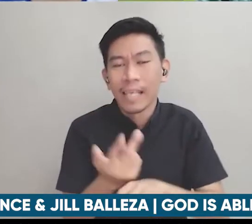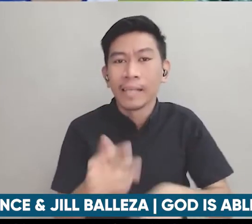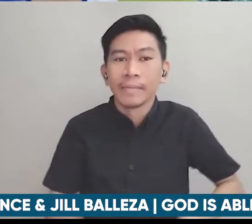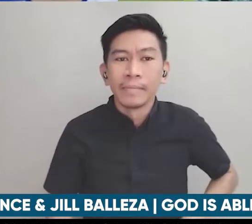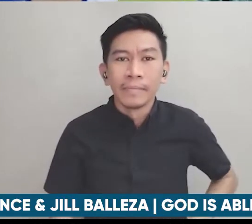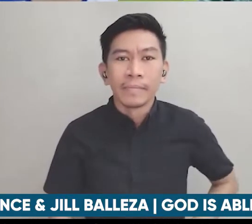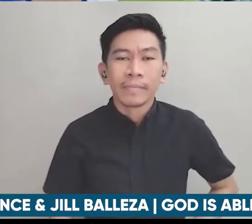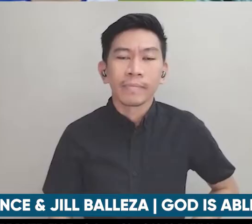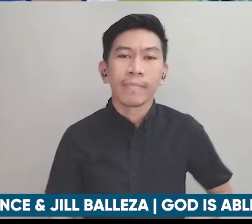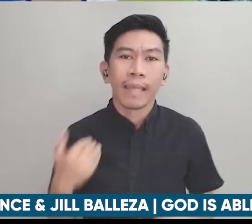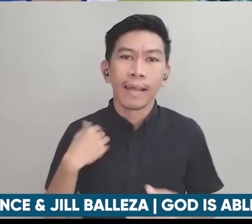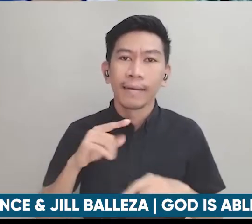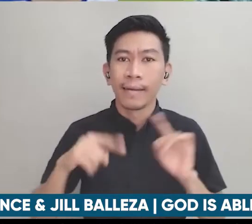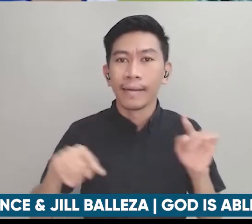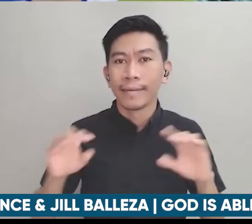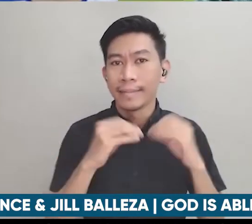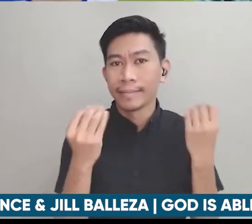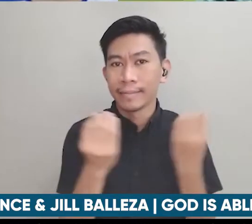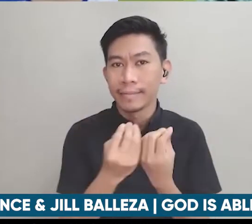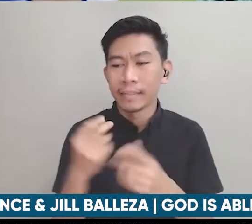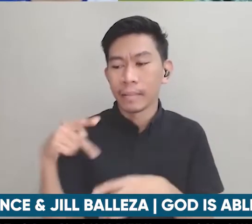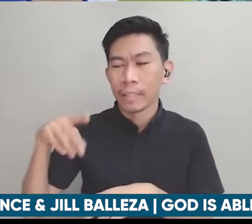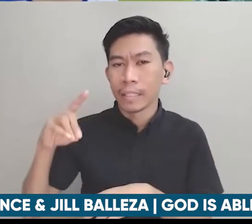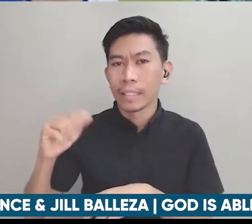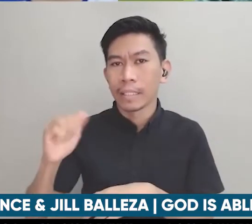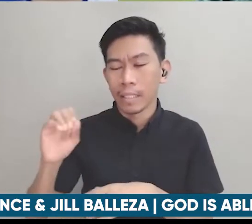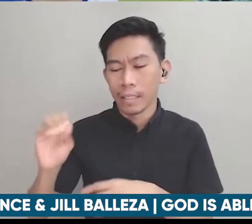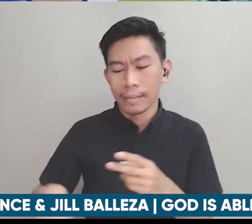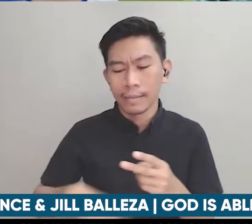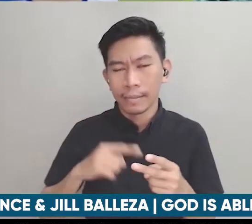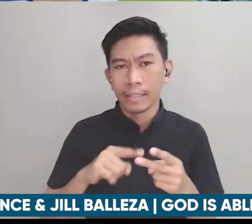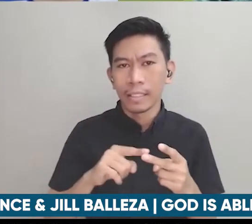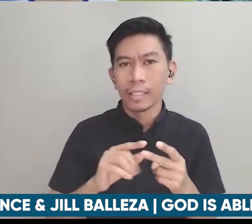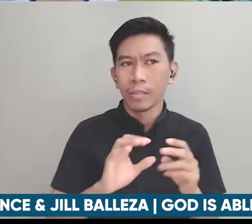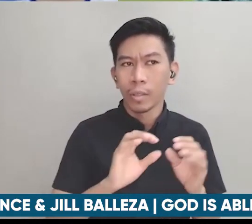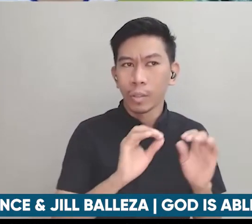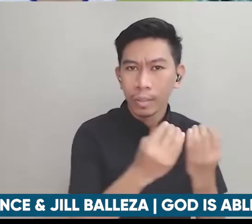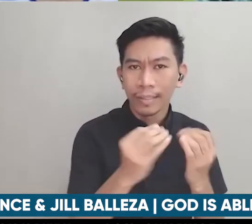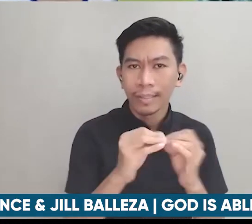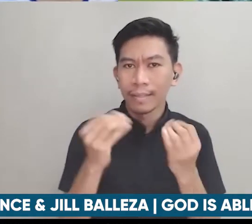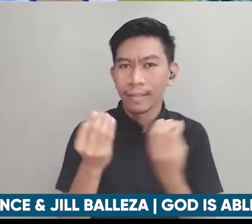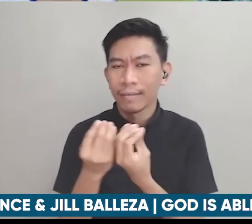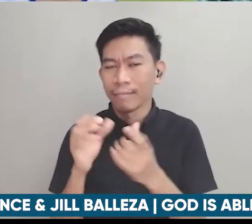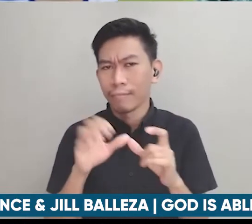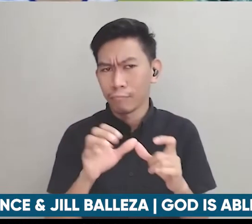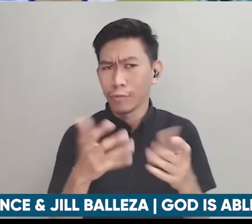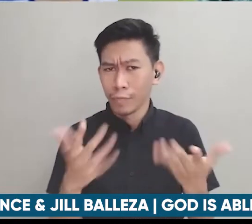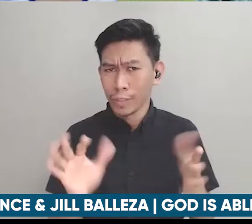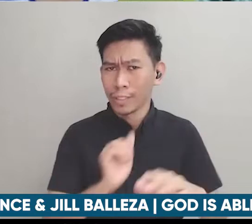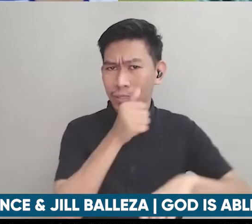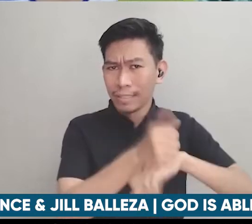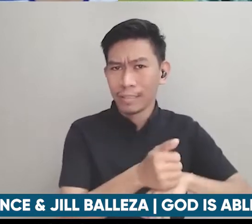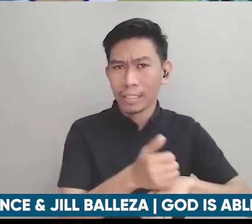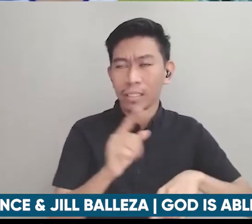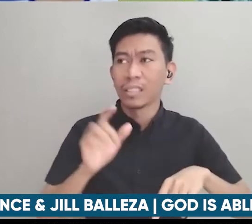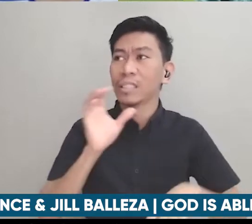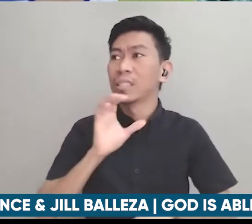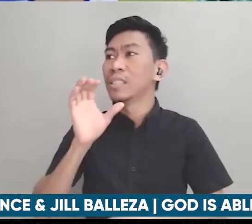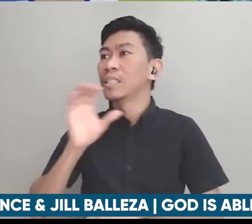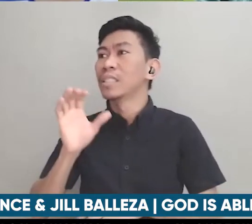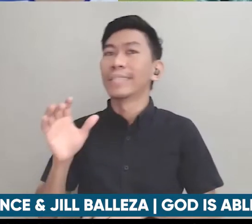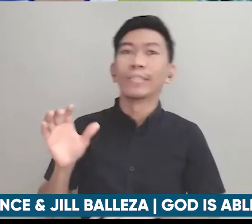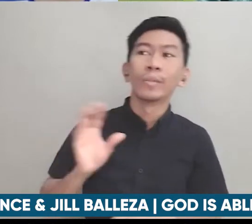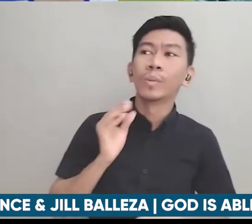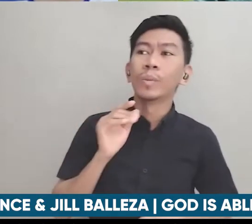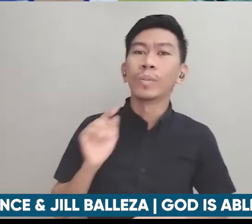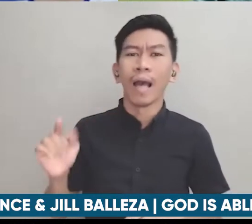federations or people groups na may kapansana na organized na hindi mo na kailangan maghanap isa-isa ng taong nalapitan at ibless organized po